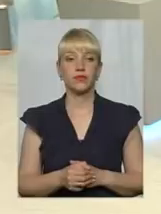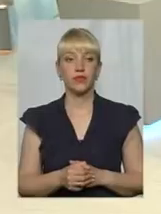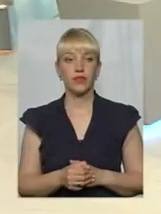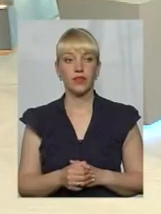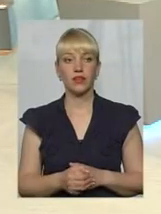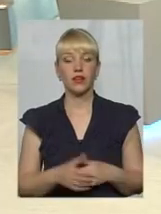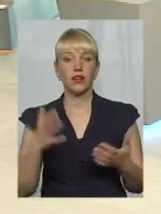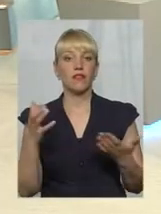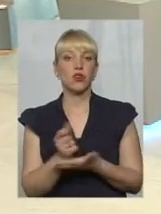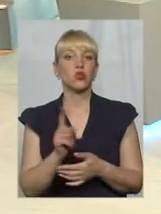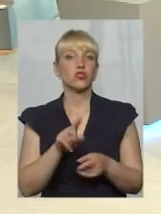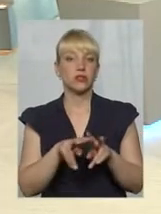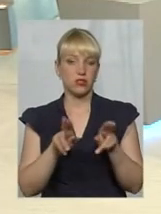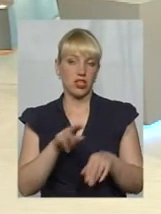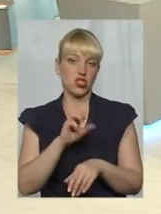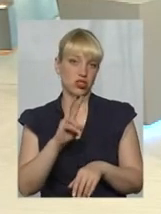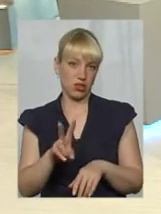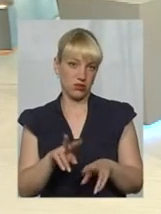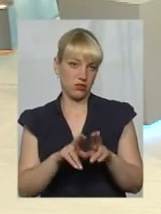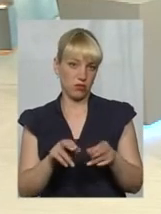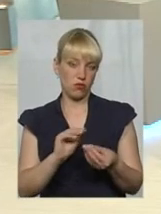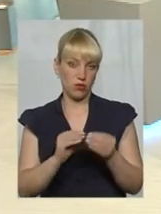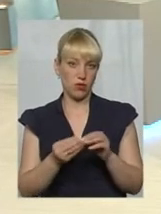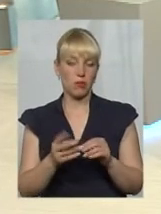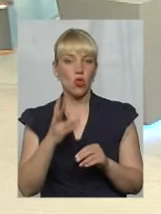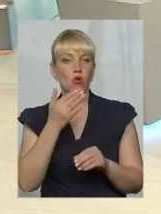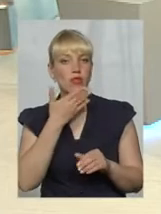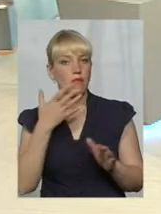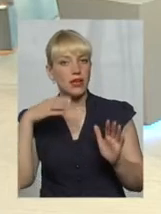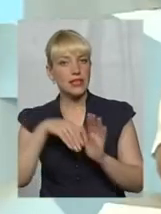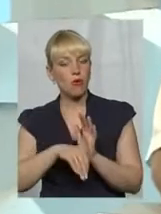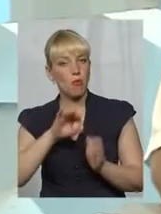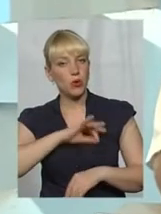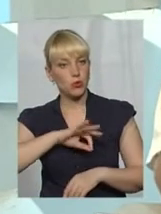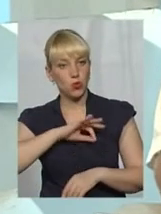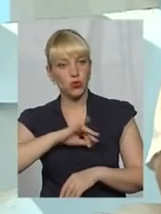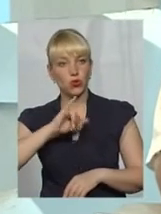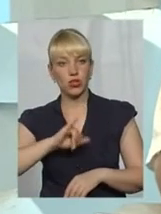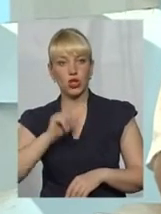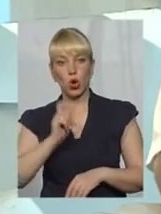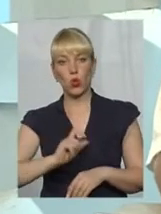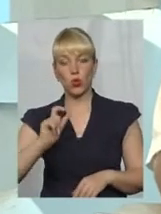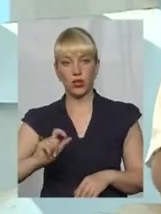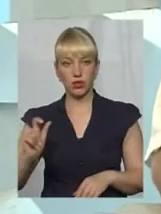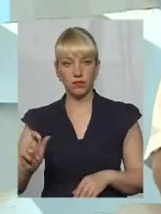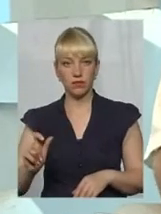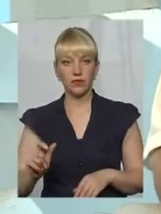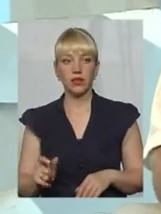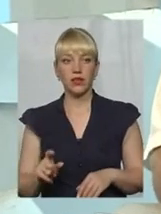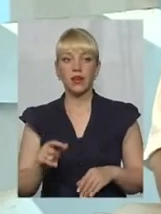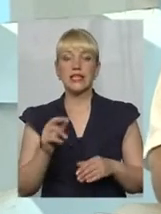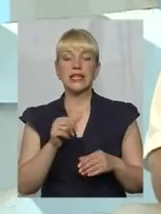Виходить саме, і в ЖЕКах. Ті самі проблеми. Так, єдине, що немає складової прибутку, і люди, якби,